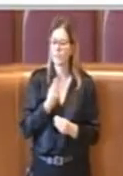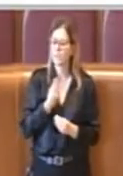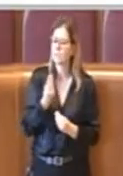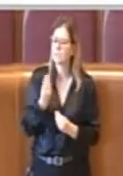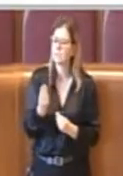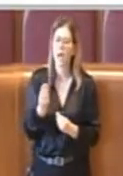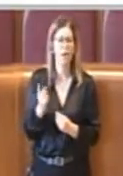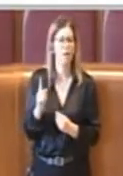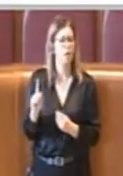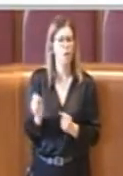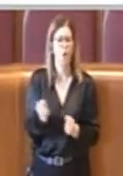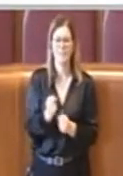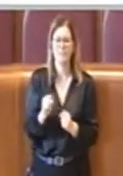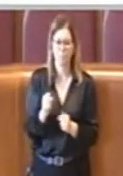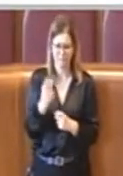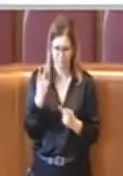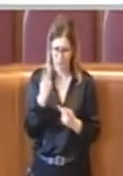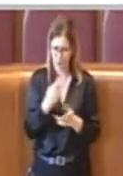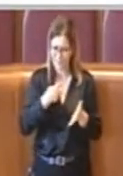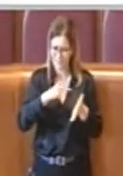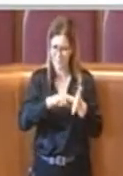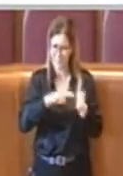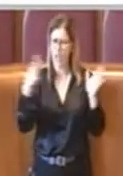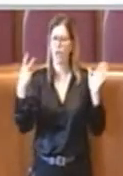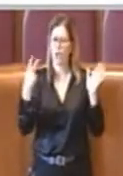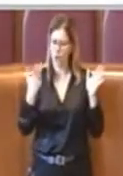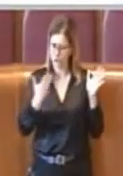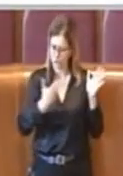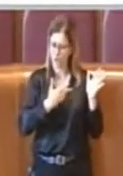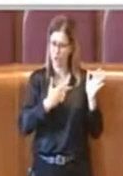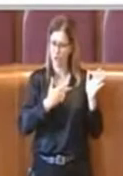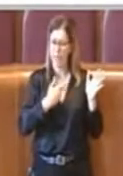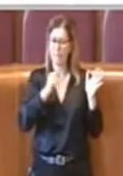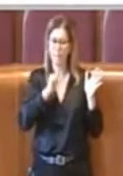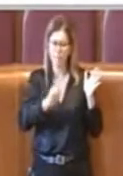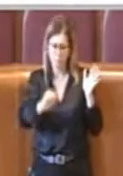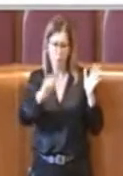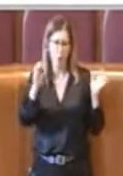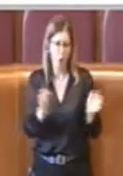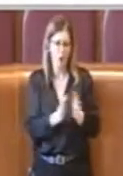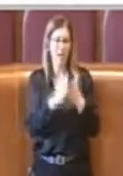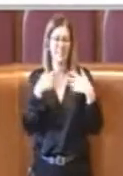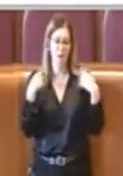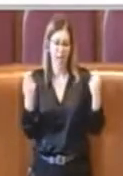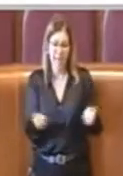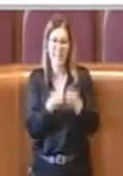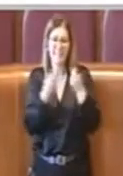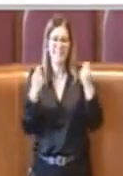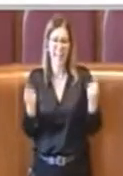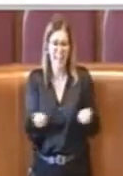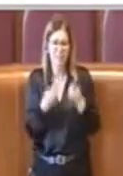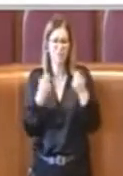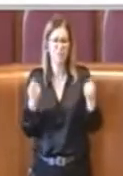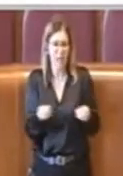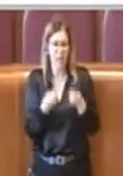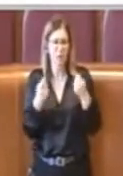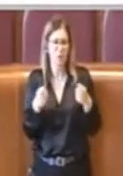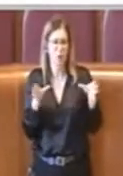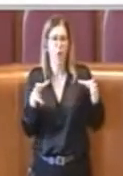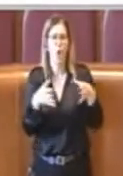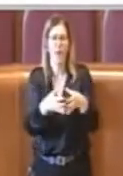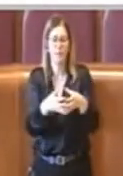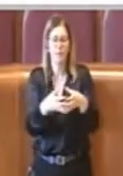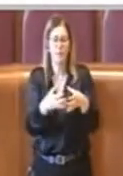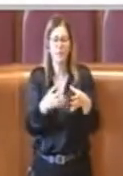tecnologie danno di esercitazione collettiva significa impedire